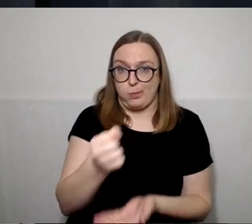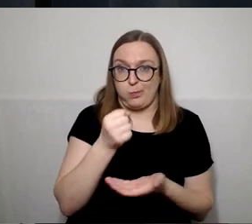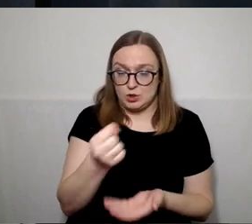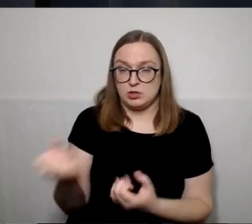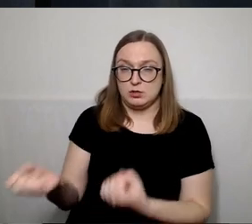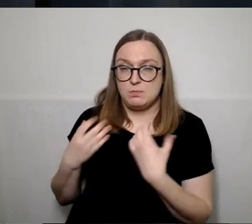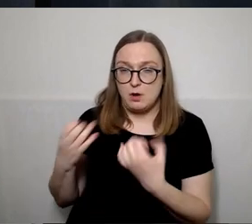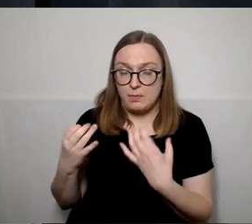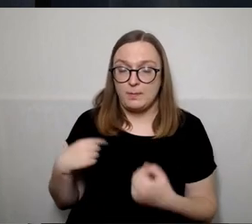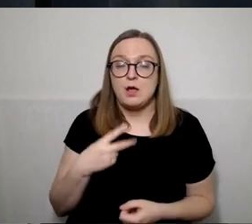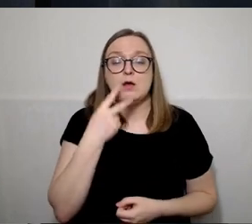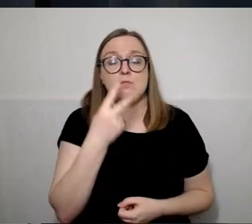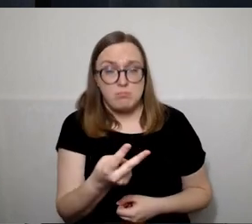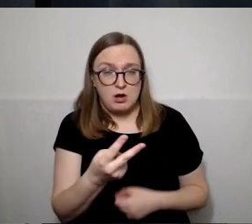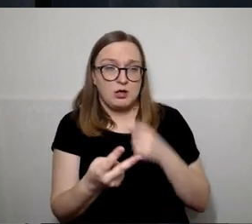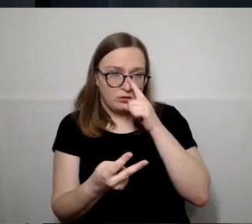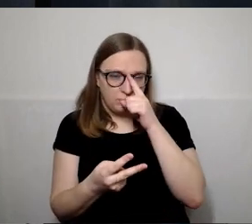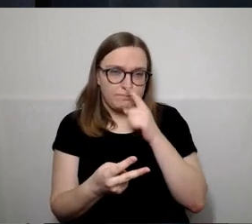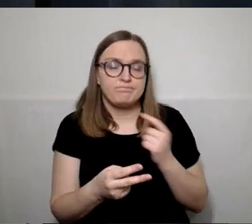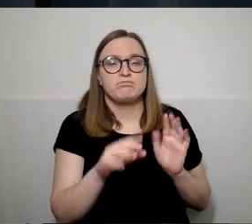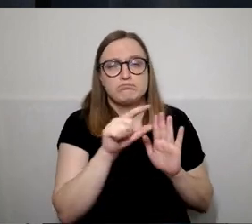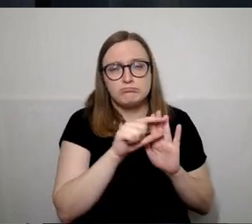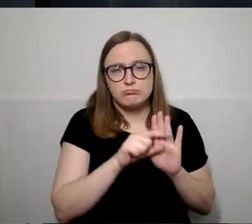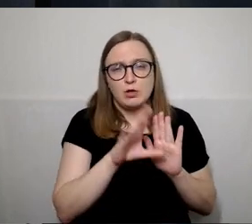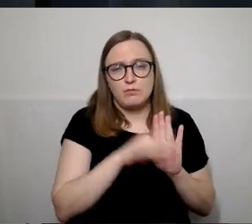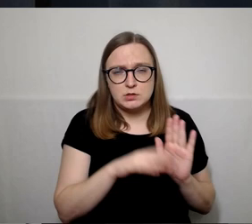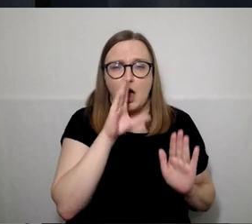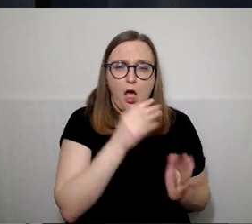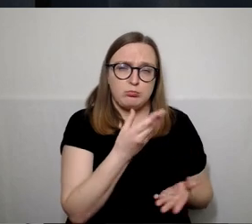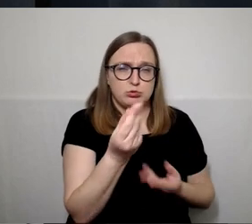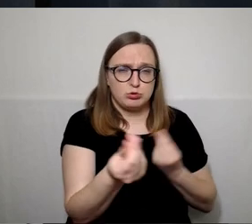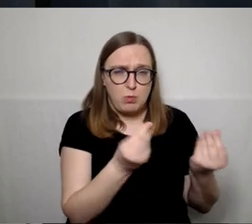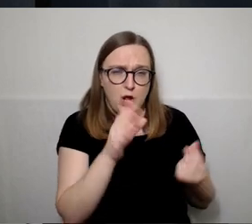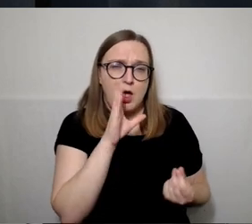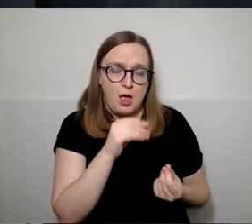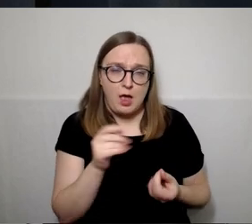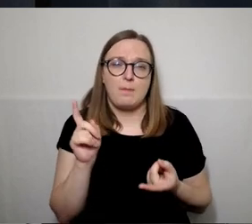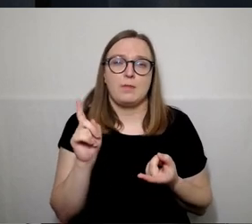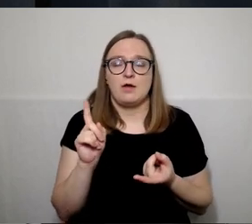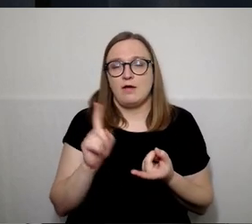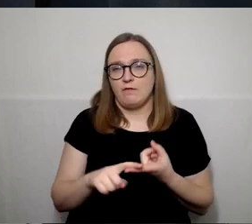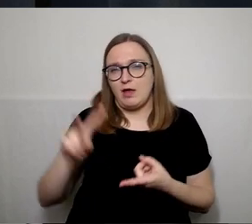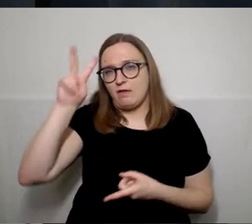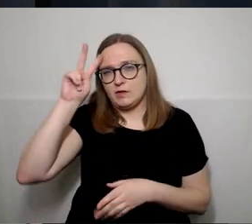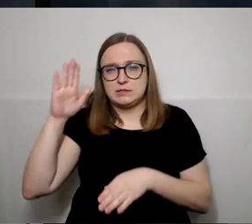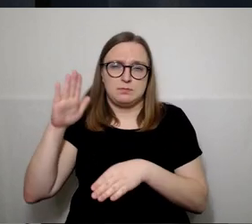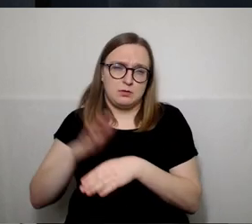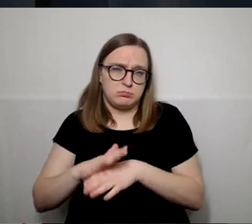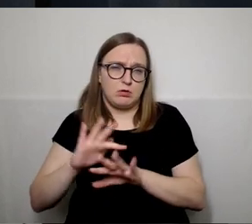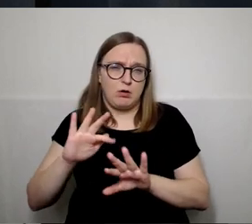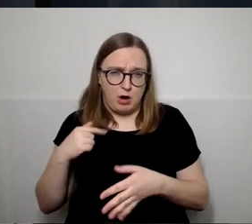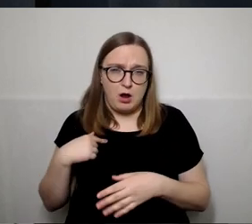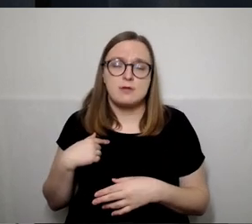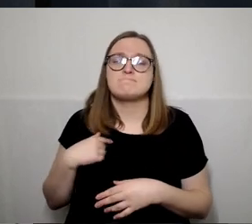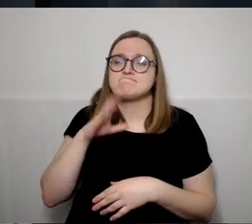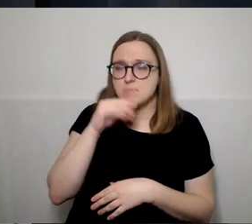kad įgyvendinsim, galėsim gyventi visas deleguotas funkcijas, savamkiškasios funkcijas, turėdami,